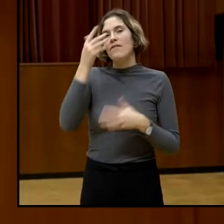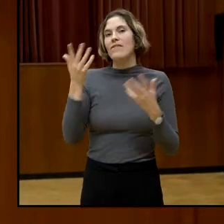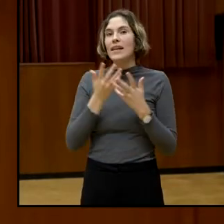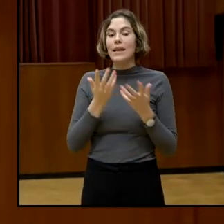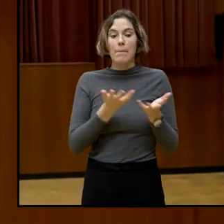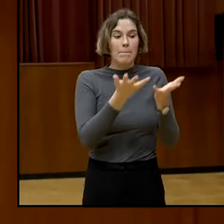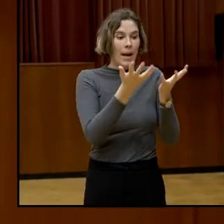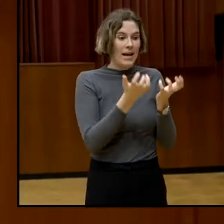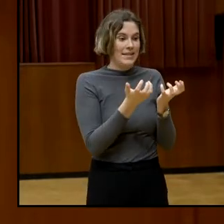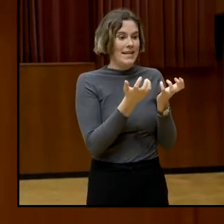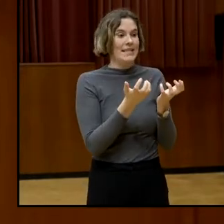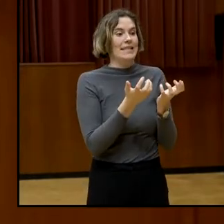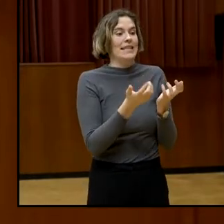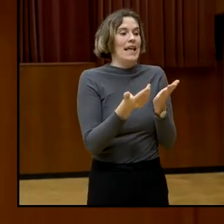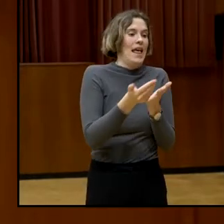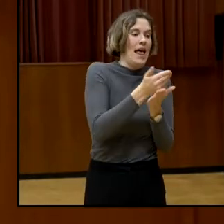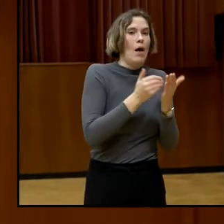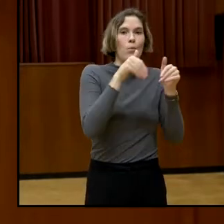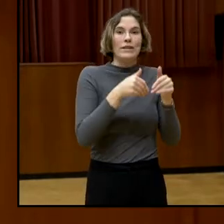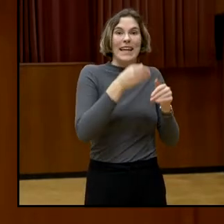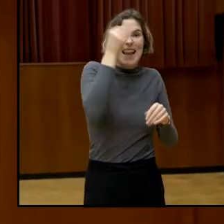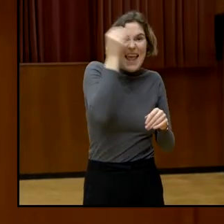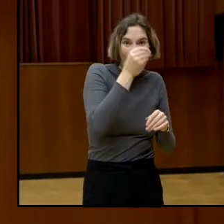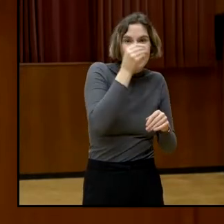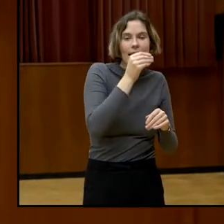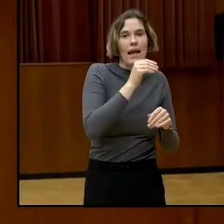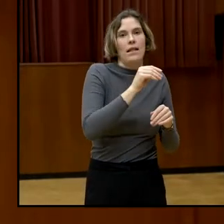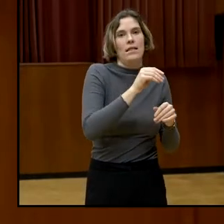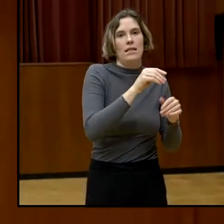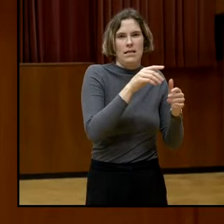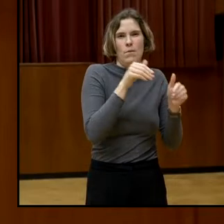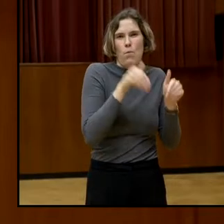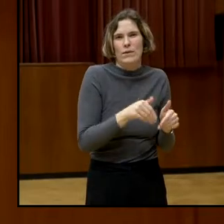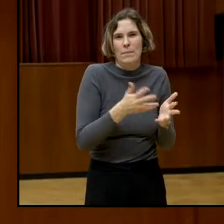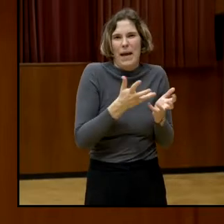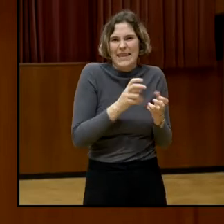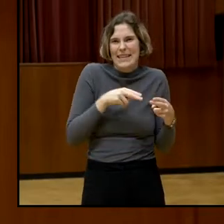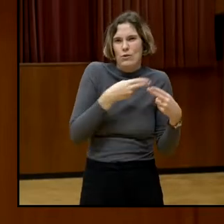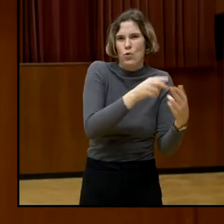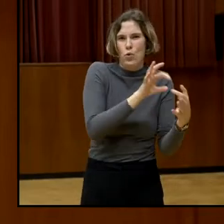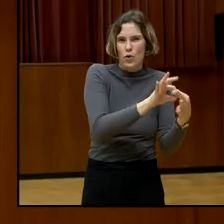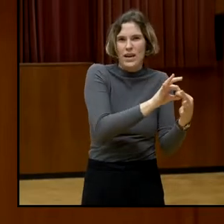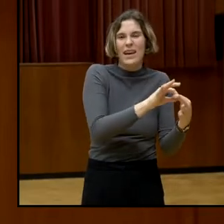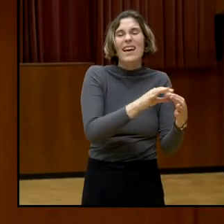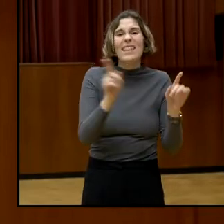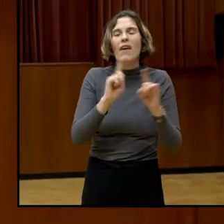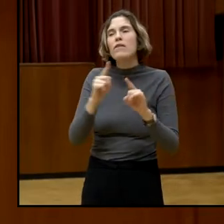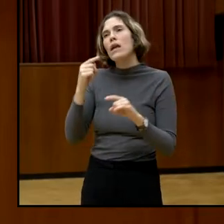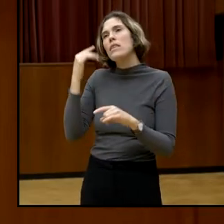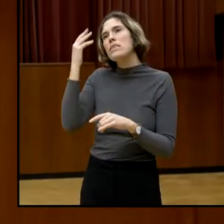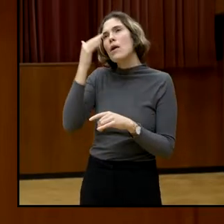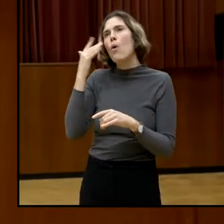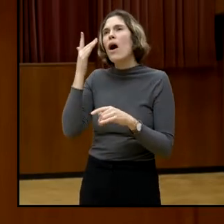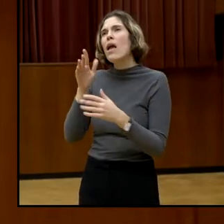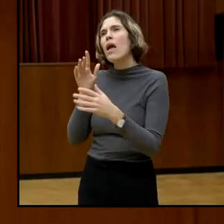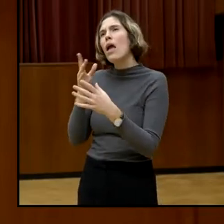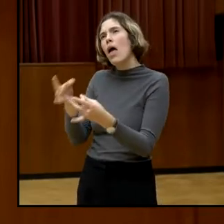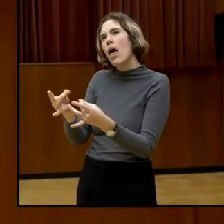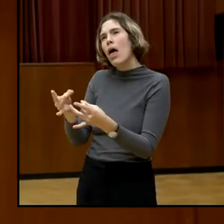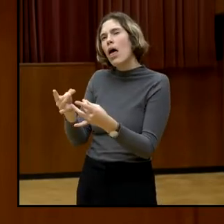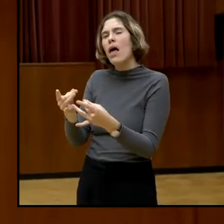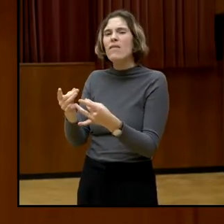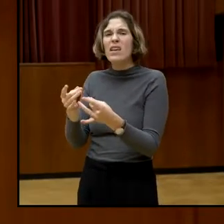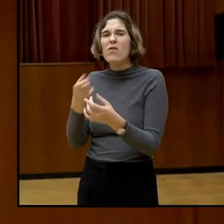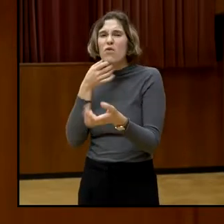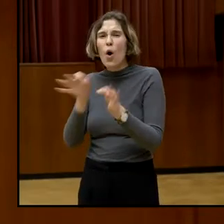Praxis Lernen und in die Praxis zurückgeben, wir dürfen nicht auf diesen Lernen am Ende des Tages theoretisch absackten Floskeln sitzen bleiben, sondern müssen uns konkret